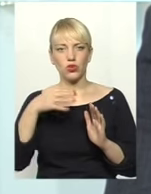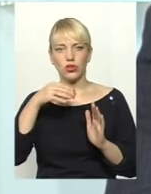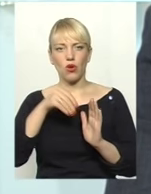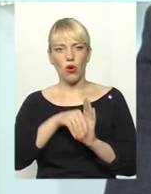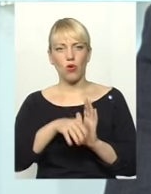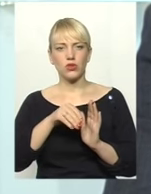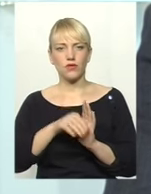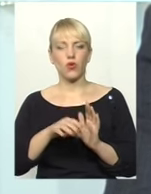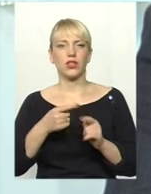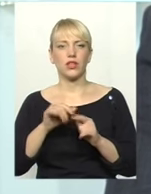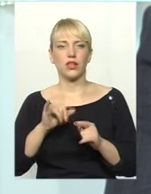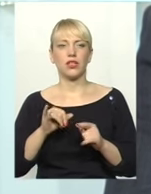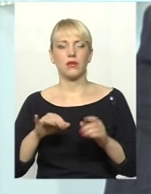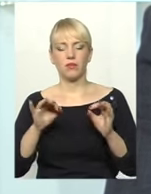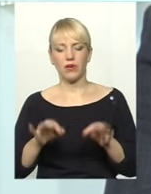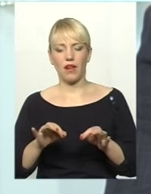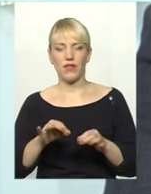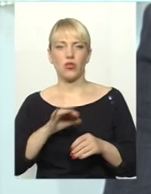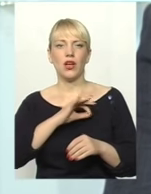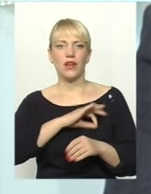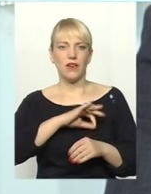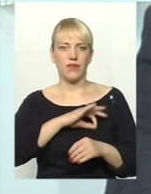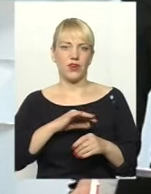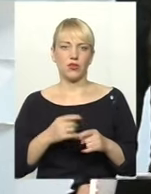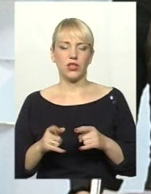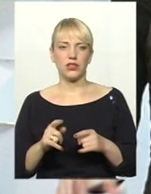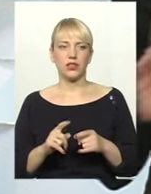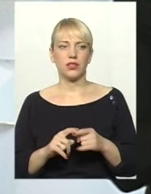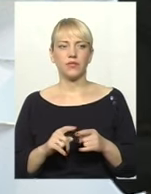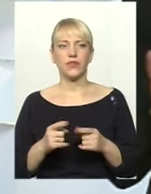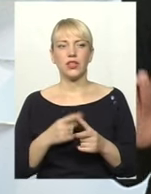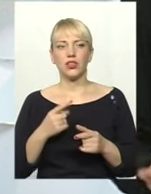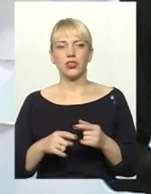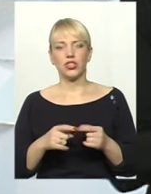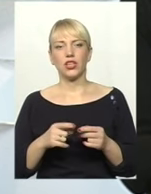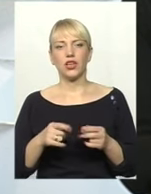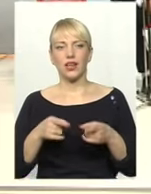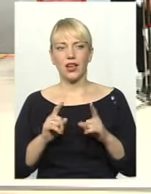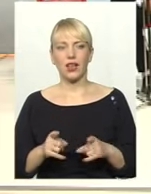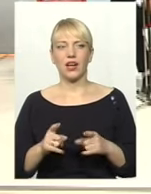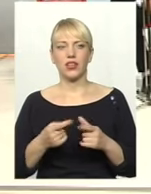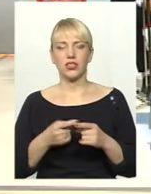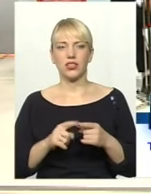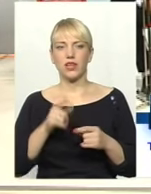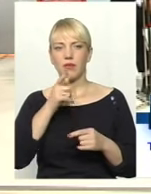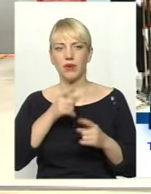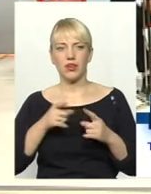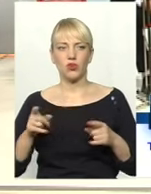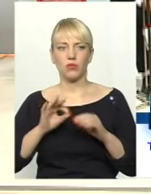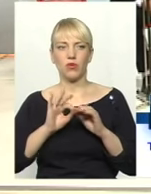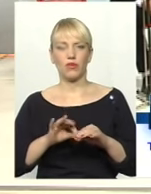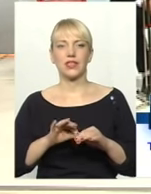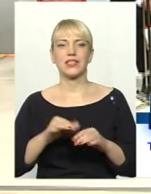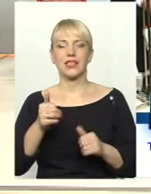правильно і економічно ефективно використати. Чи реально за цей період провести тендери?